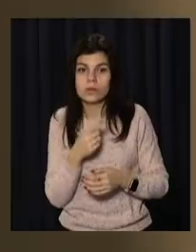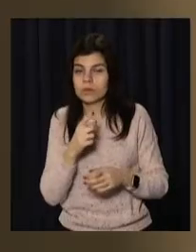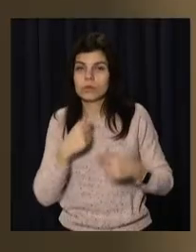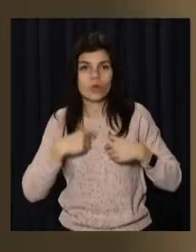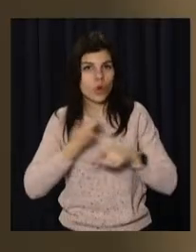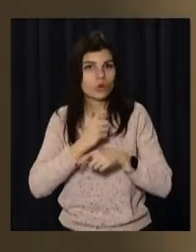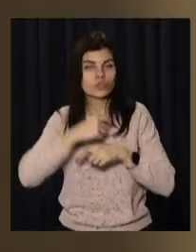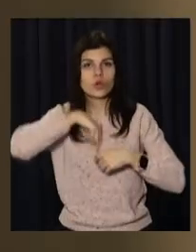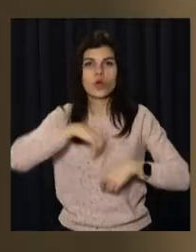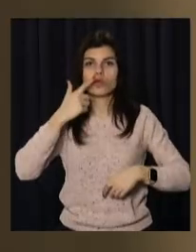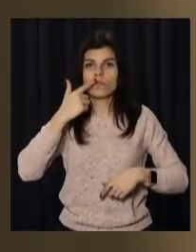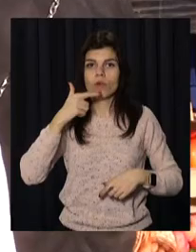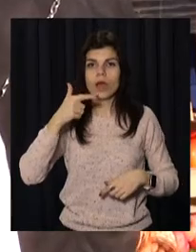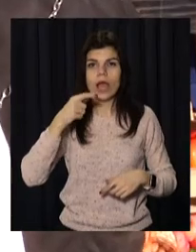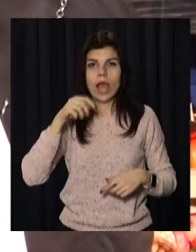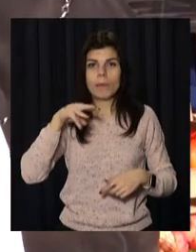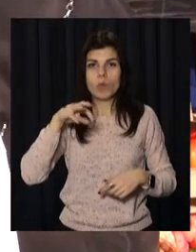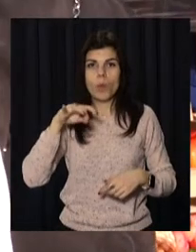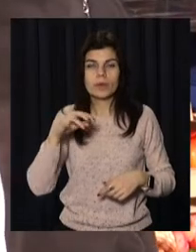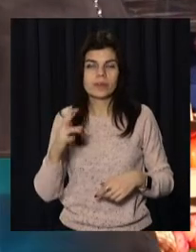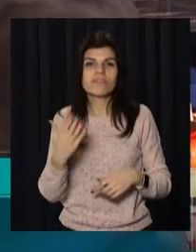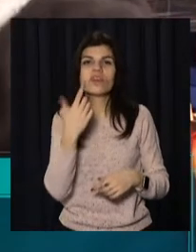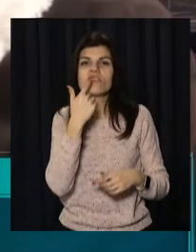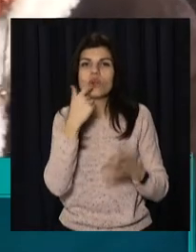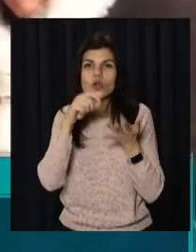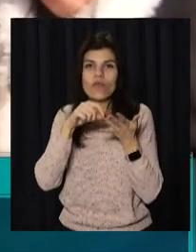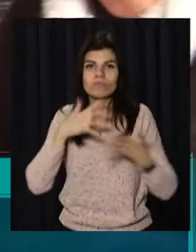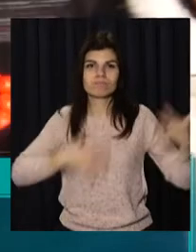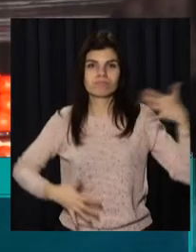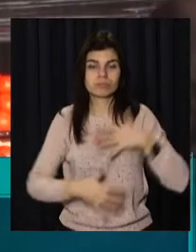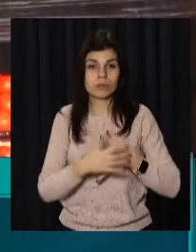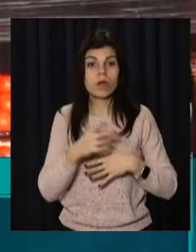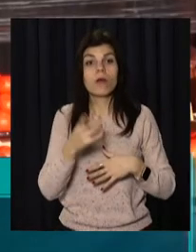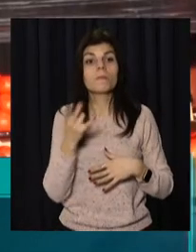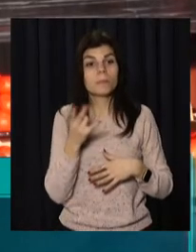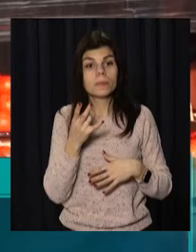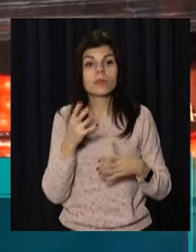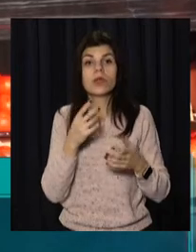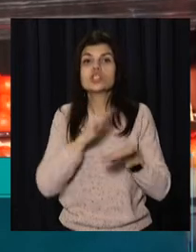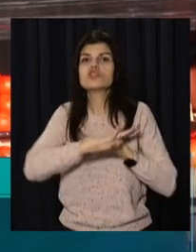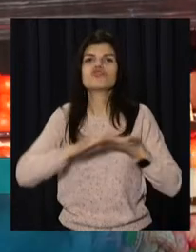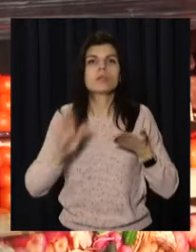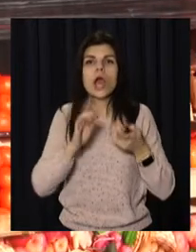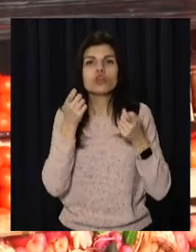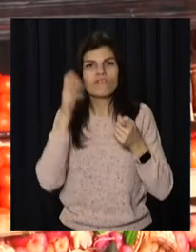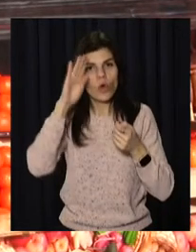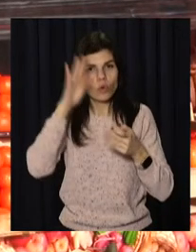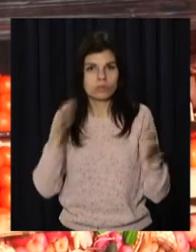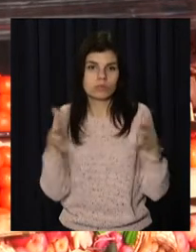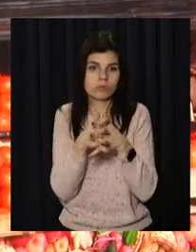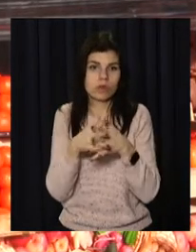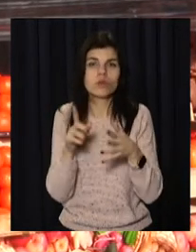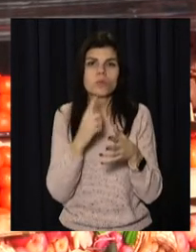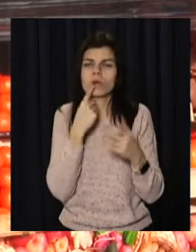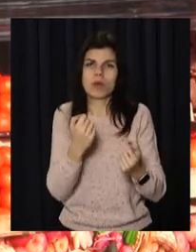перед покупкою обов'язково куштує. Подімає гемоглобін, сок полезний. Але треба не чистий